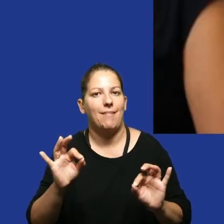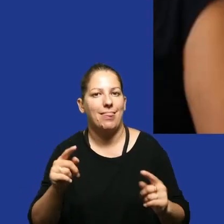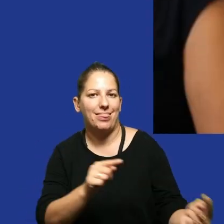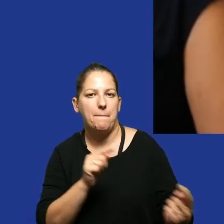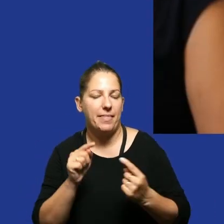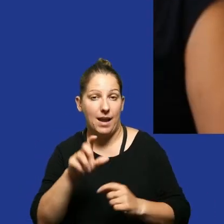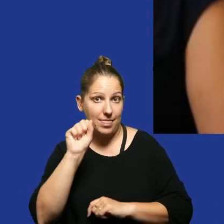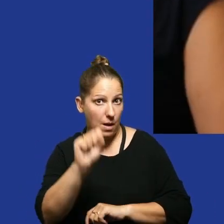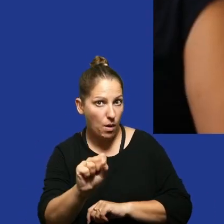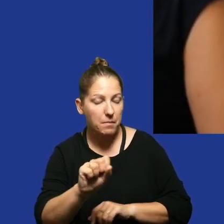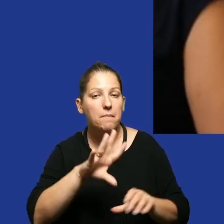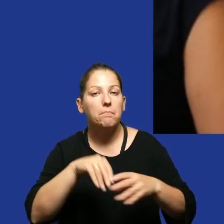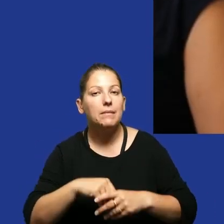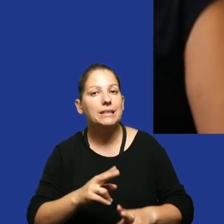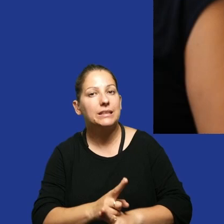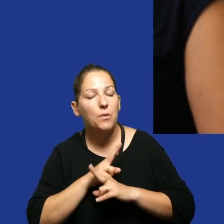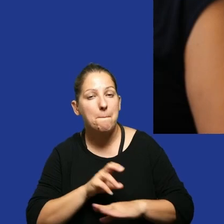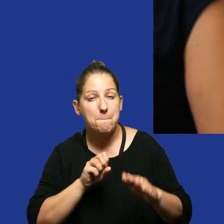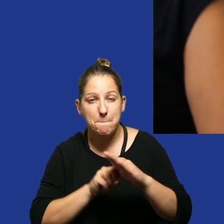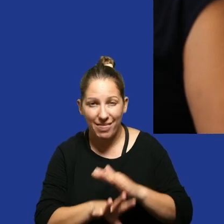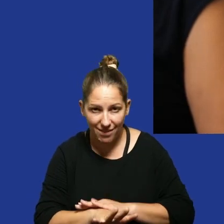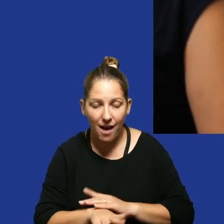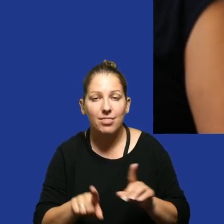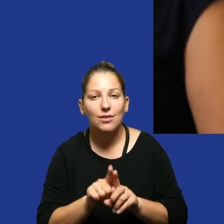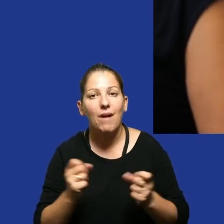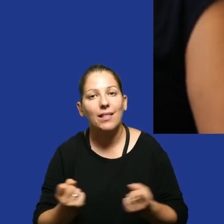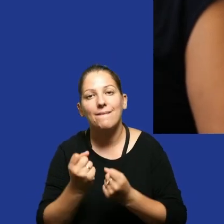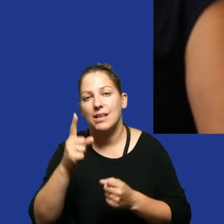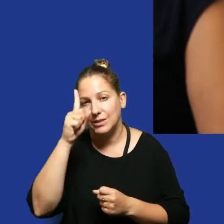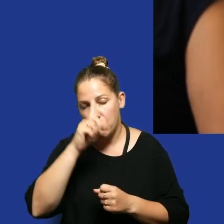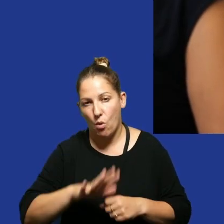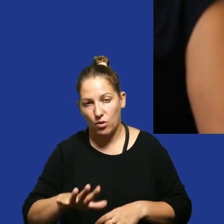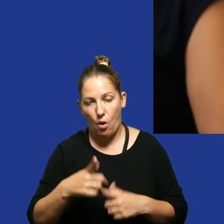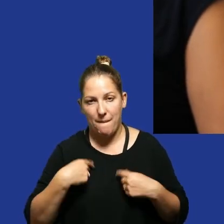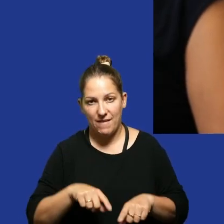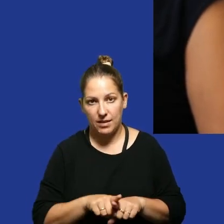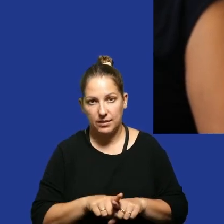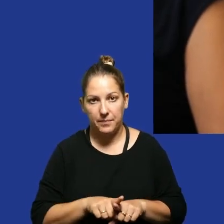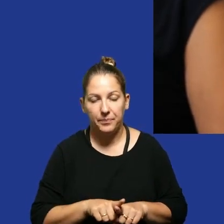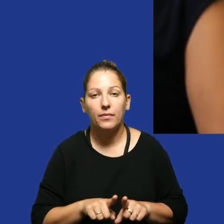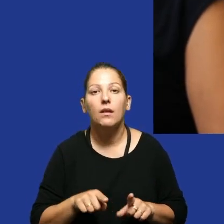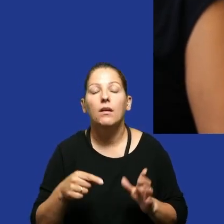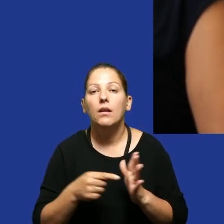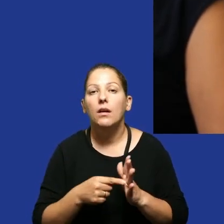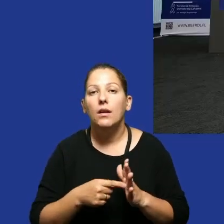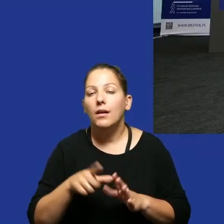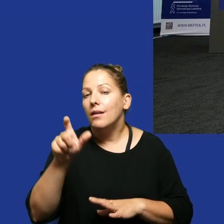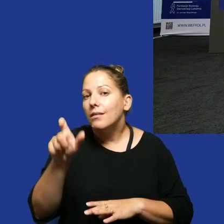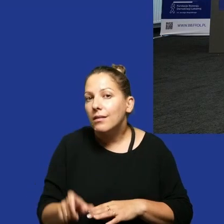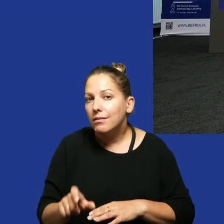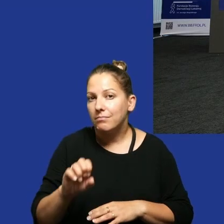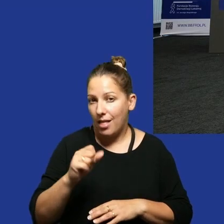debaty demokratycznej z udziałem niezależnych mediów i aktywnego społeczeństwa wołatelskiego. I do Ciebie taka